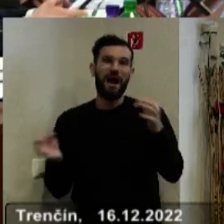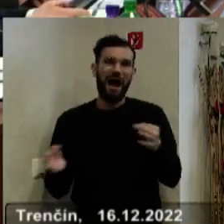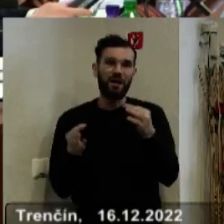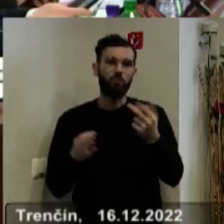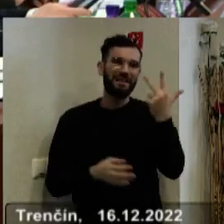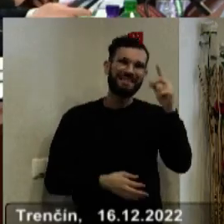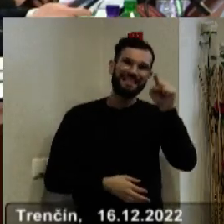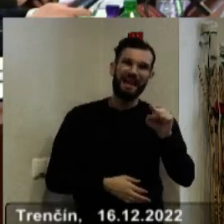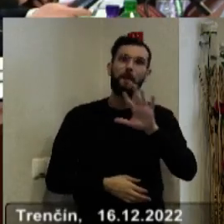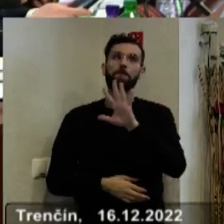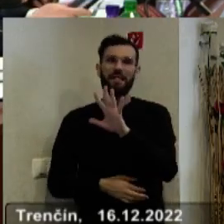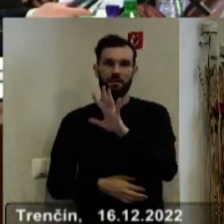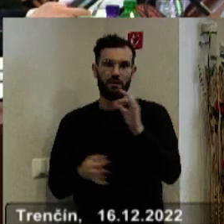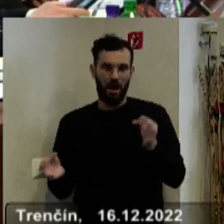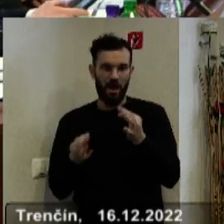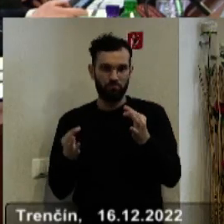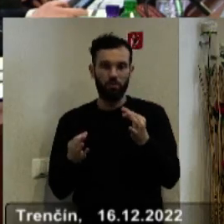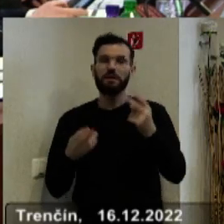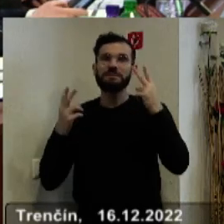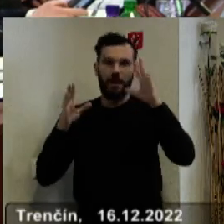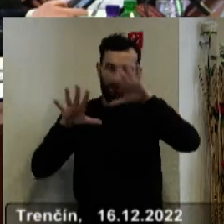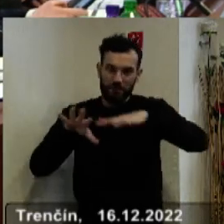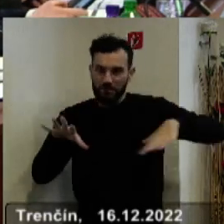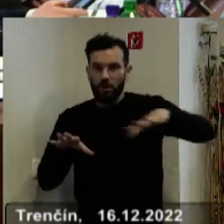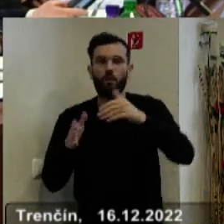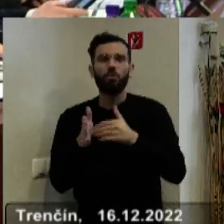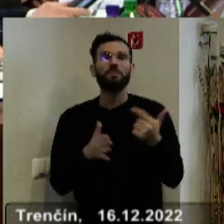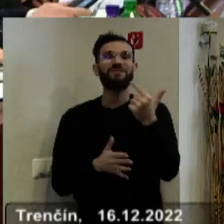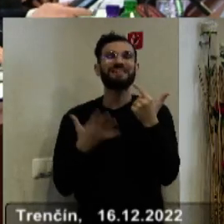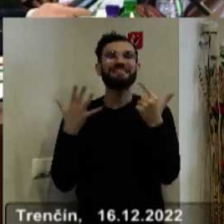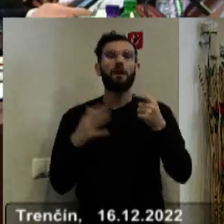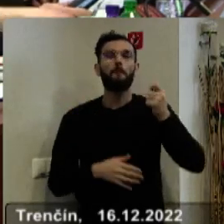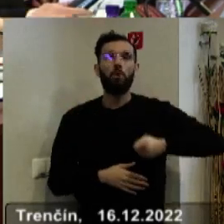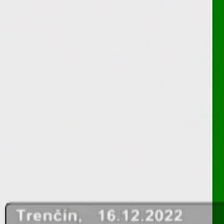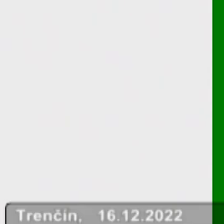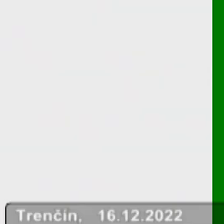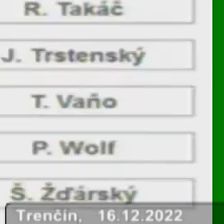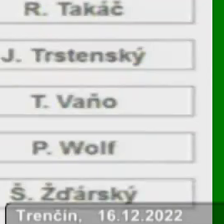vstúpilo do platnosti, čiže to je 27 poslancov. Nech sa páči, hlasujeme.